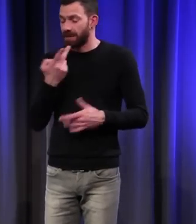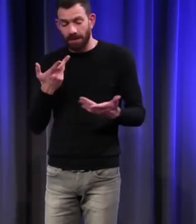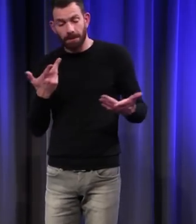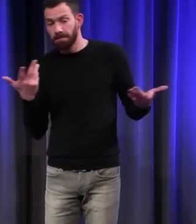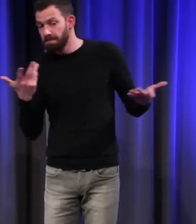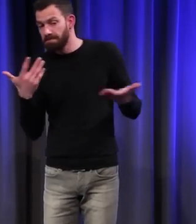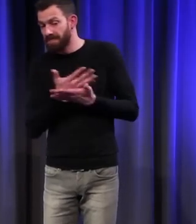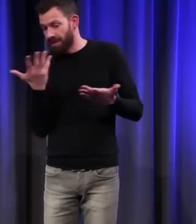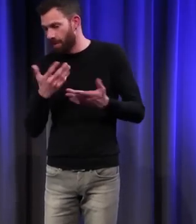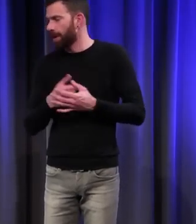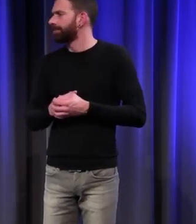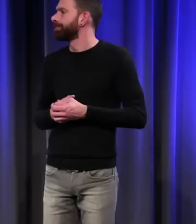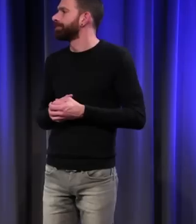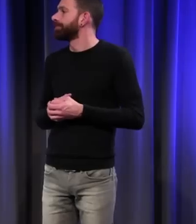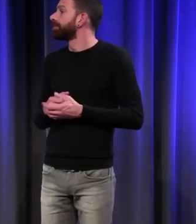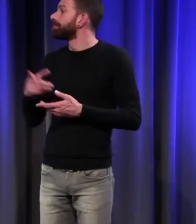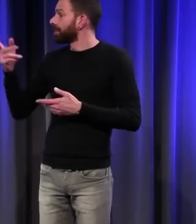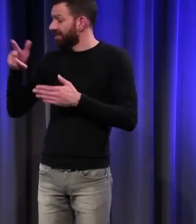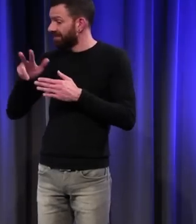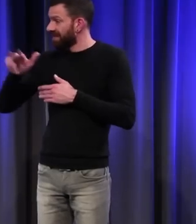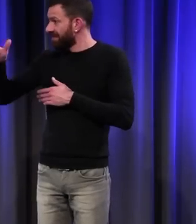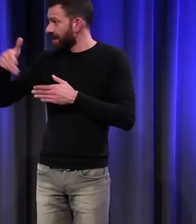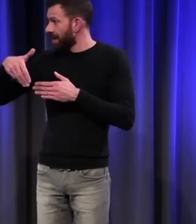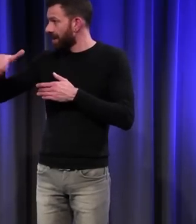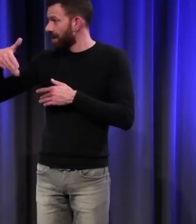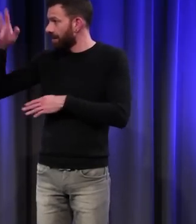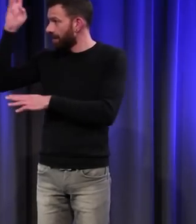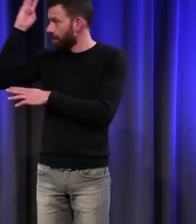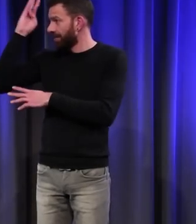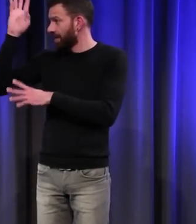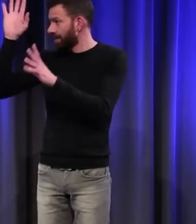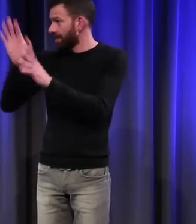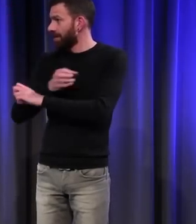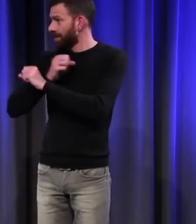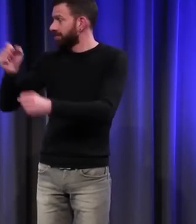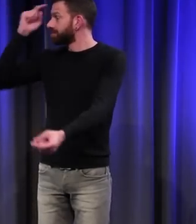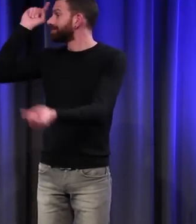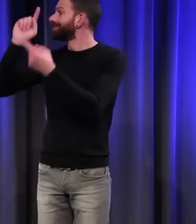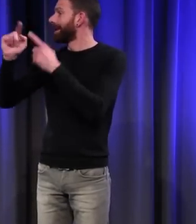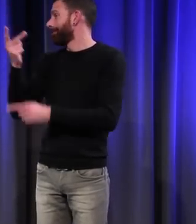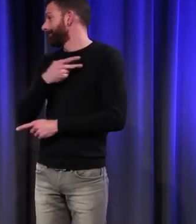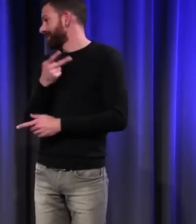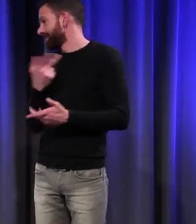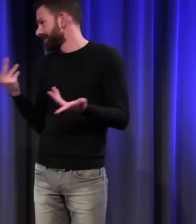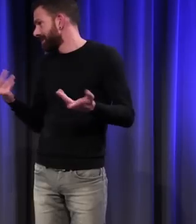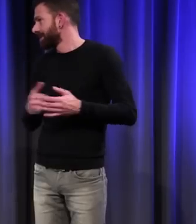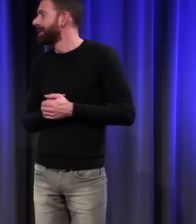Vous allez avoir dans quelques semaines une magnifique conférence pour ce qui concerne la médecine